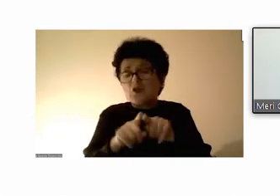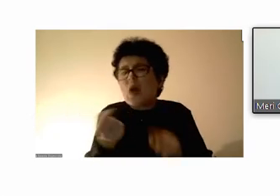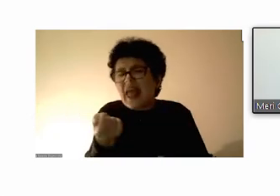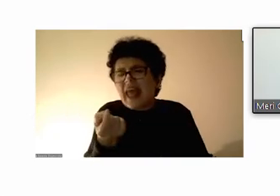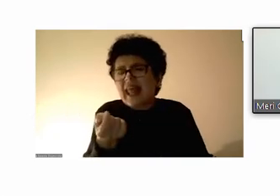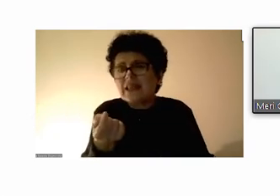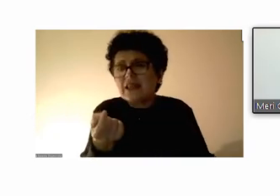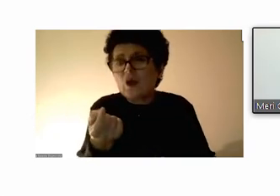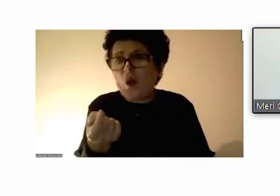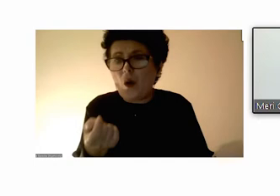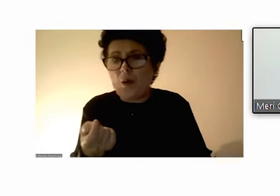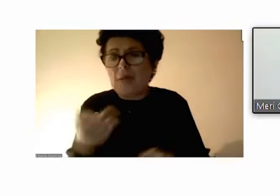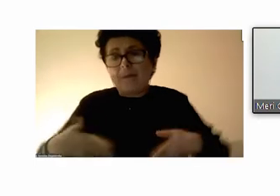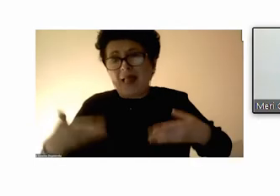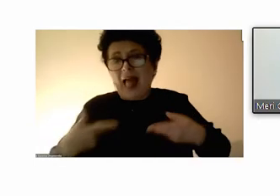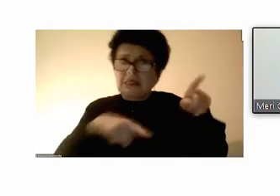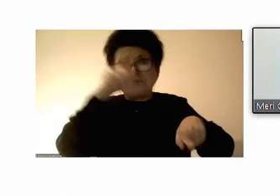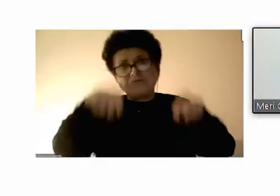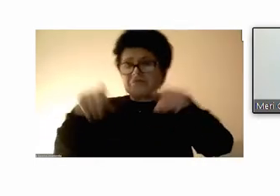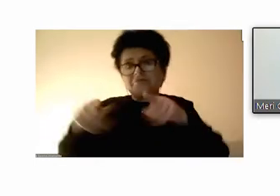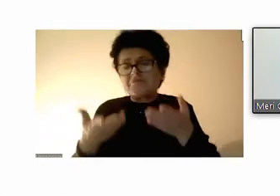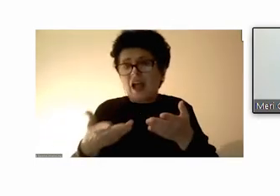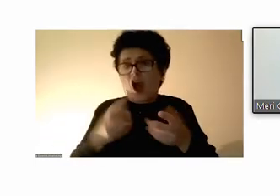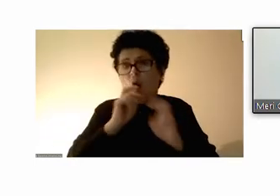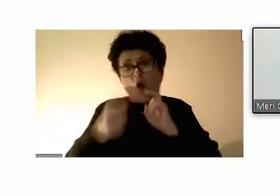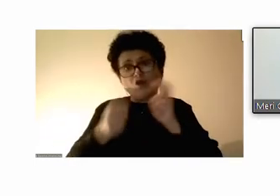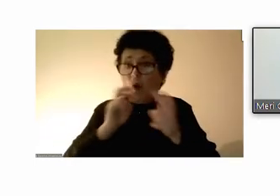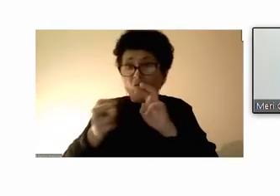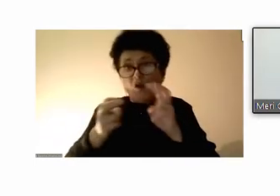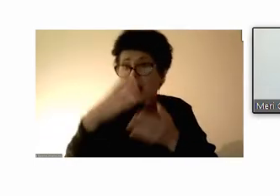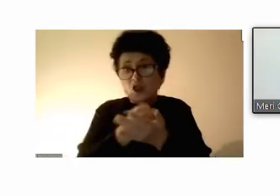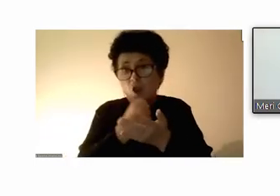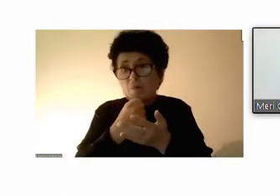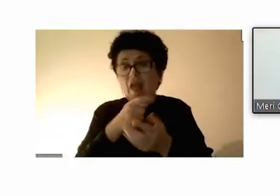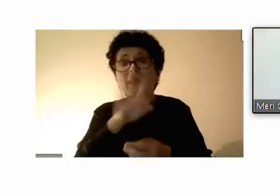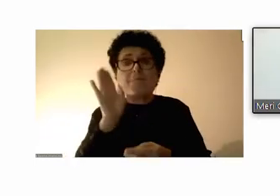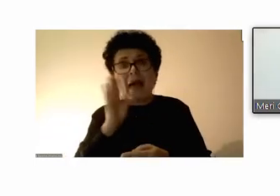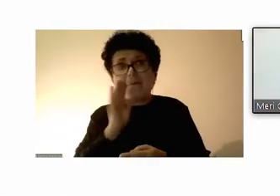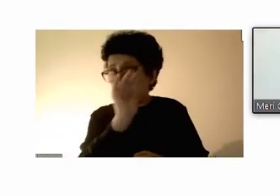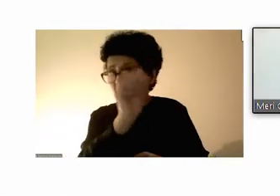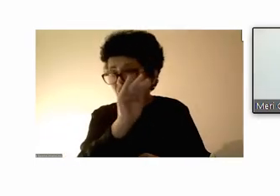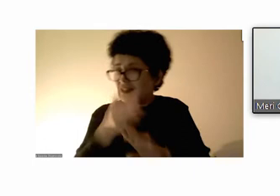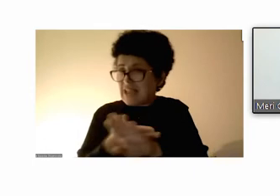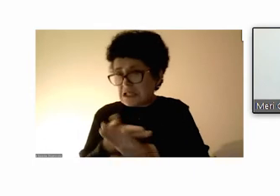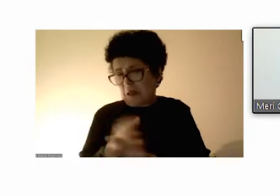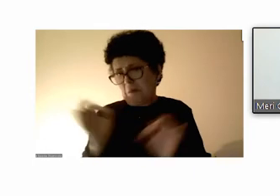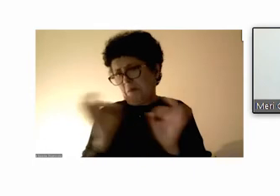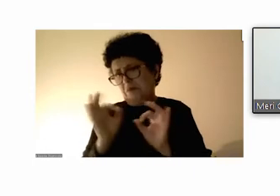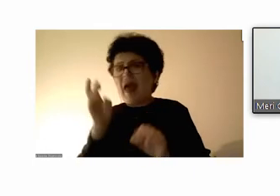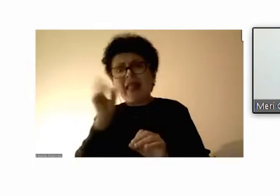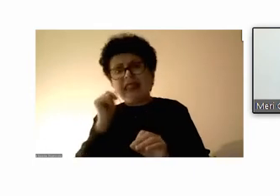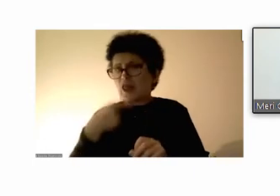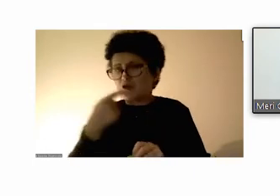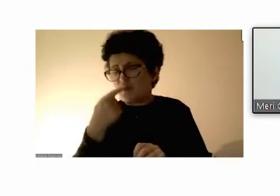има млади кои можат одговори соодветно да ги добиат и од своите родителите, за тоа што не